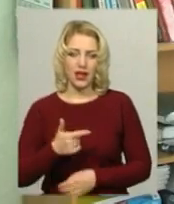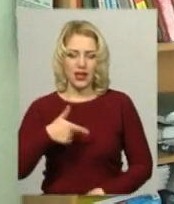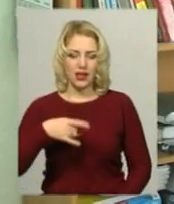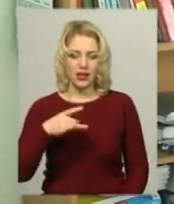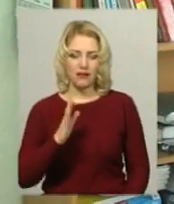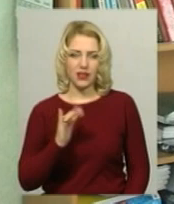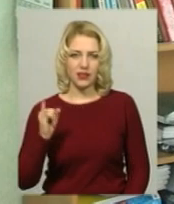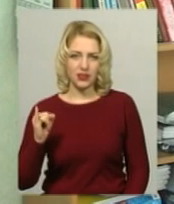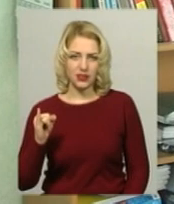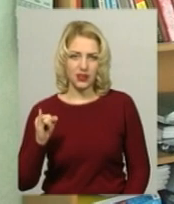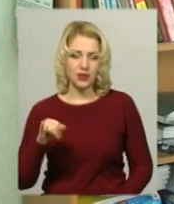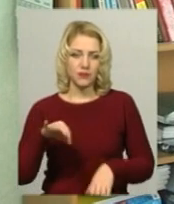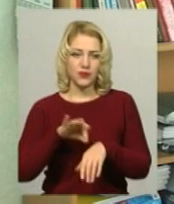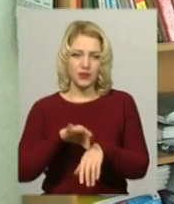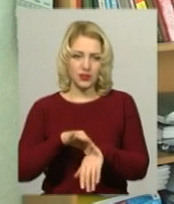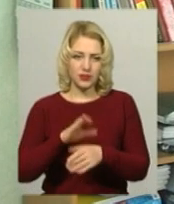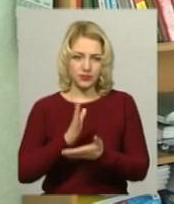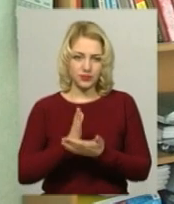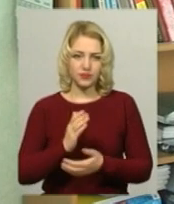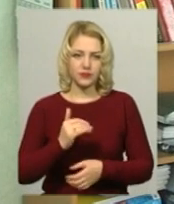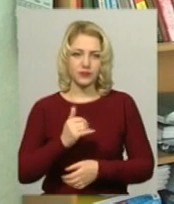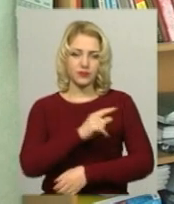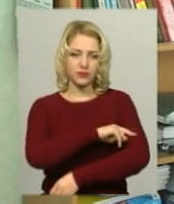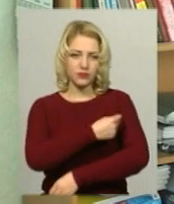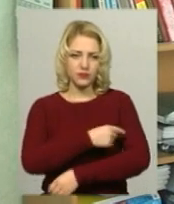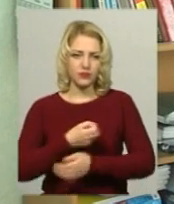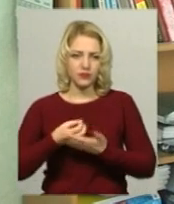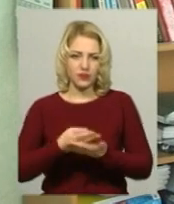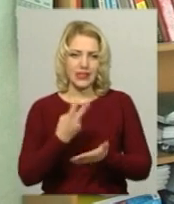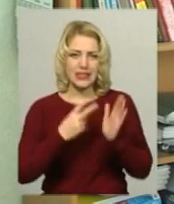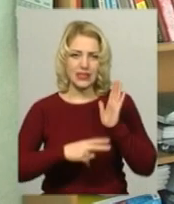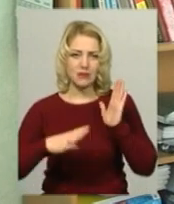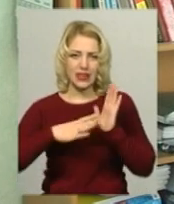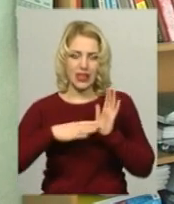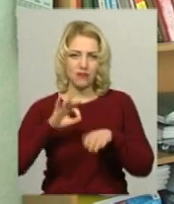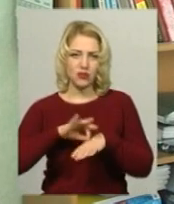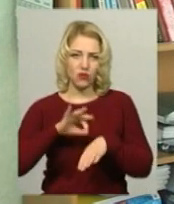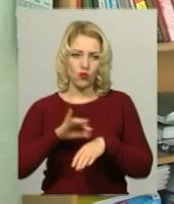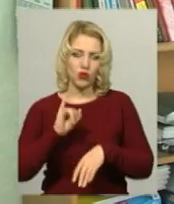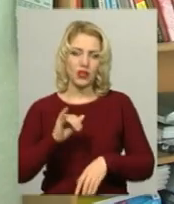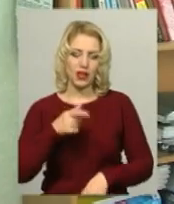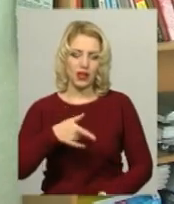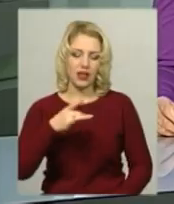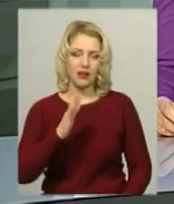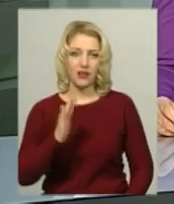знаходиться в інфекційній лікарні зараз 79 хворих на герві та грип.